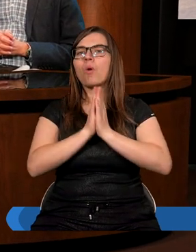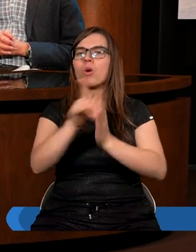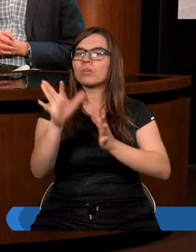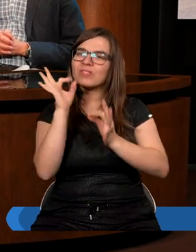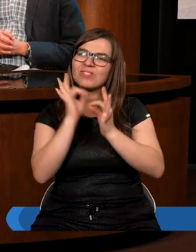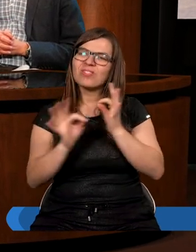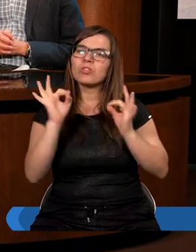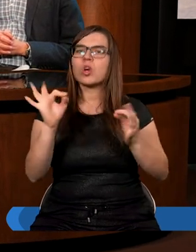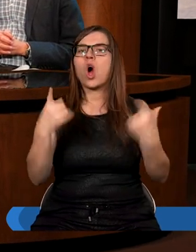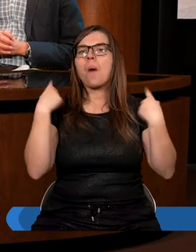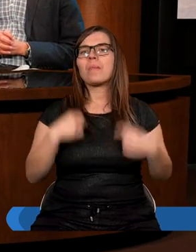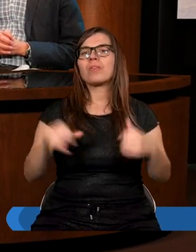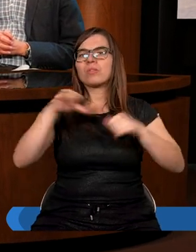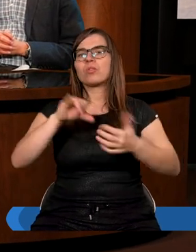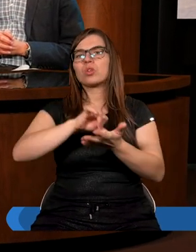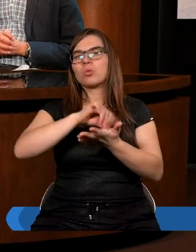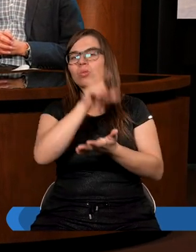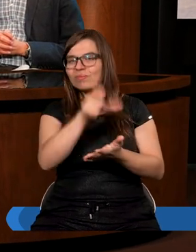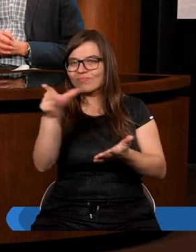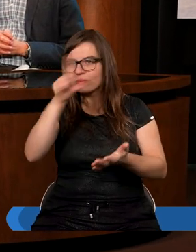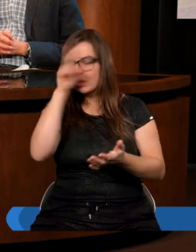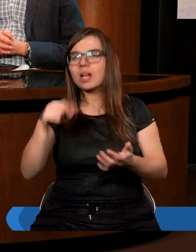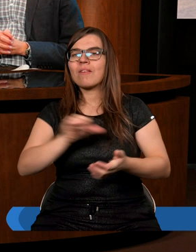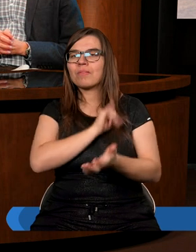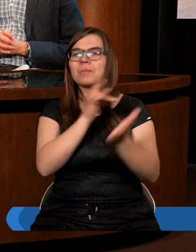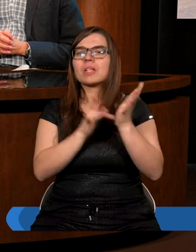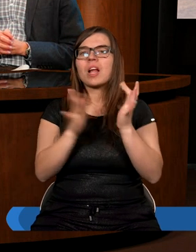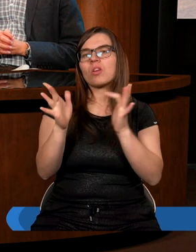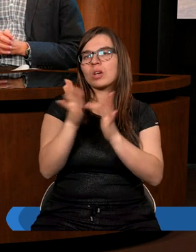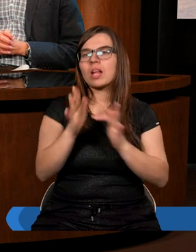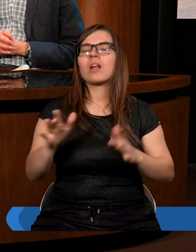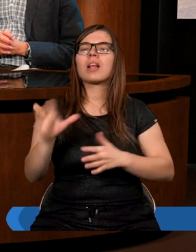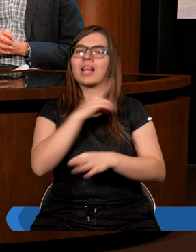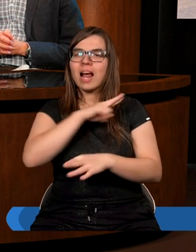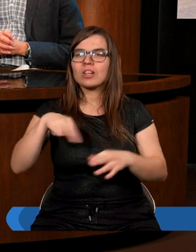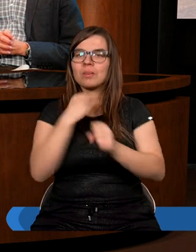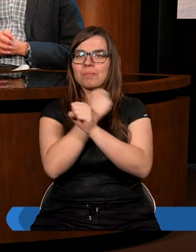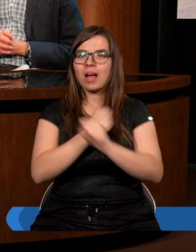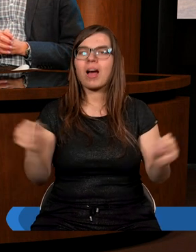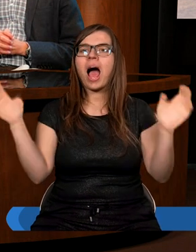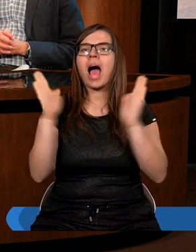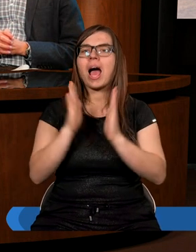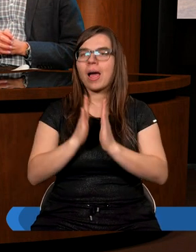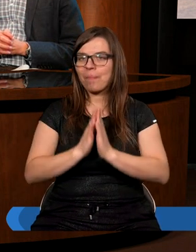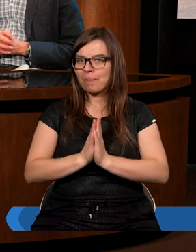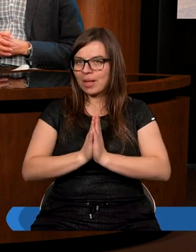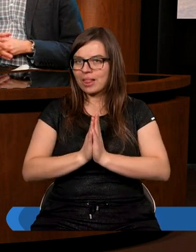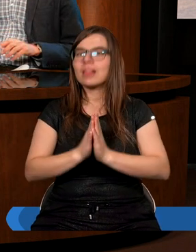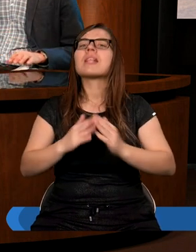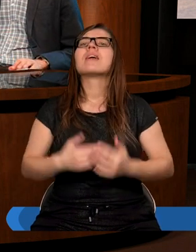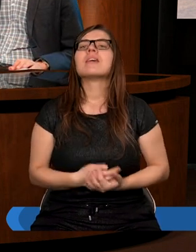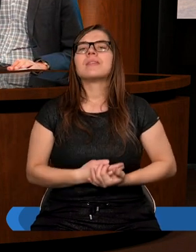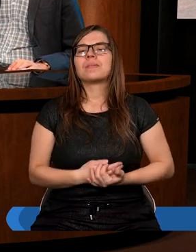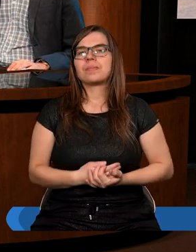szczególną obecność pośród nas podczas tego studium. W imieniu Jezusa Chrystusa, naszego Zbawiciela. Amen. Amen.